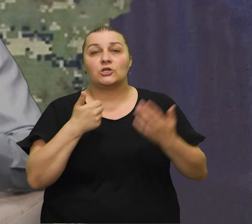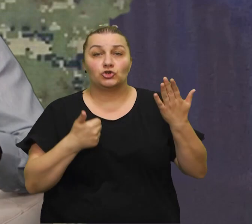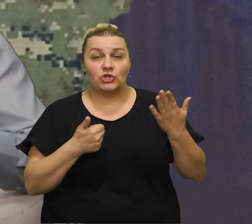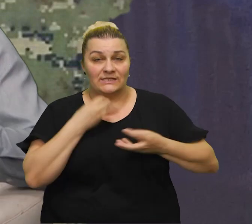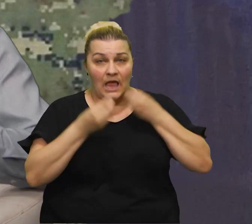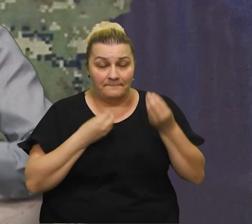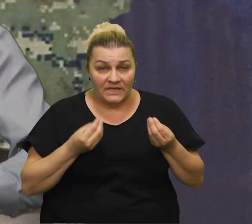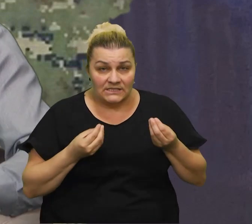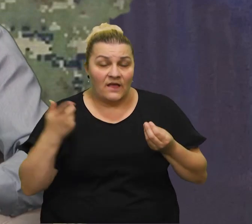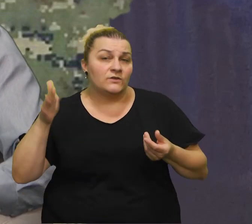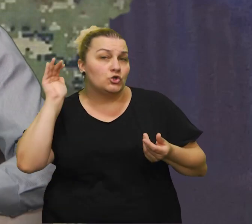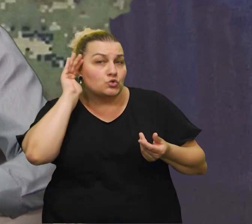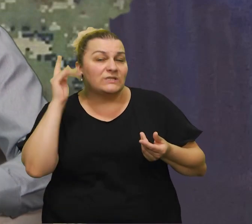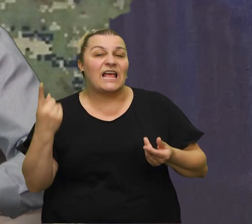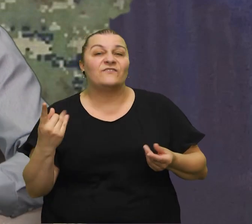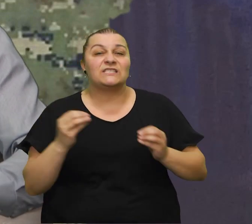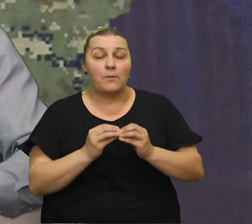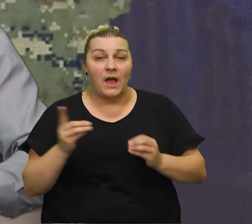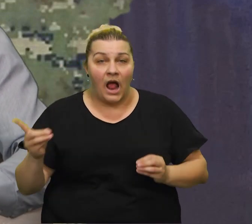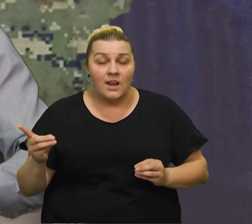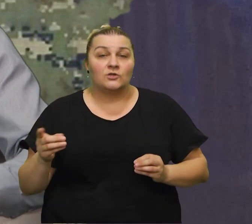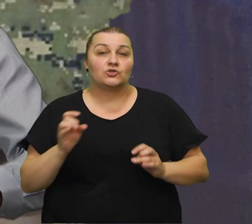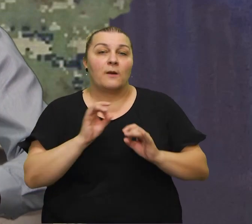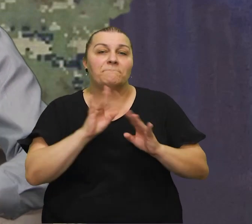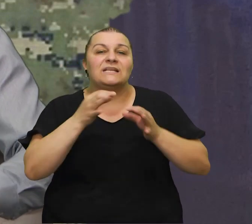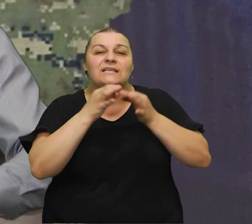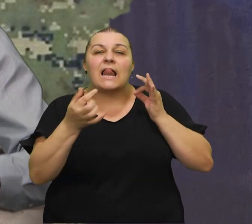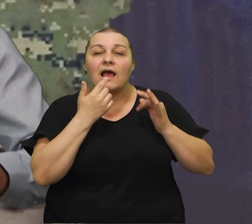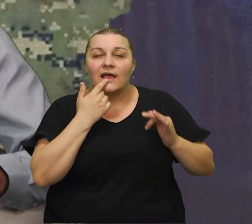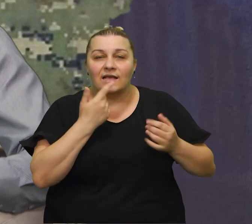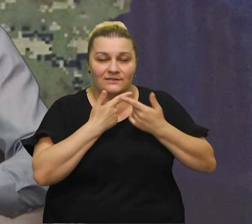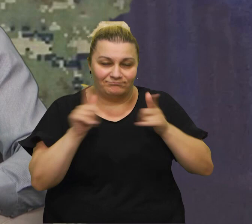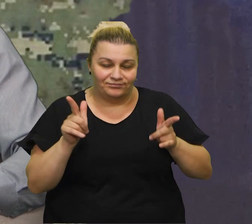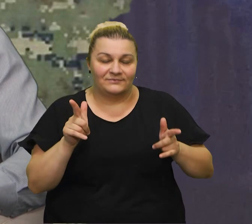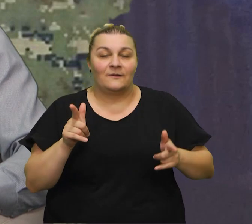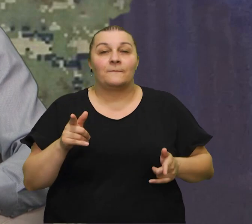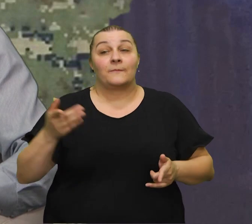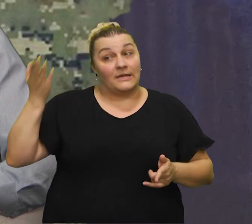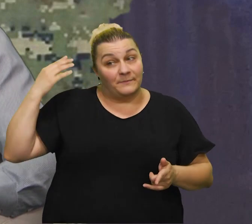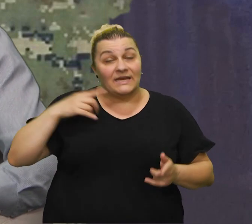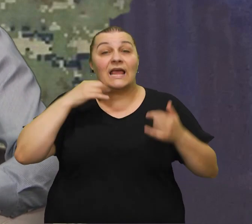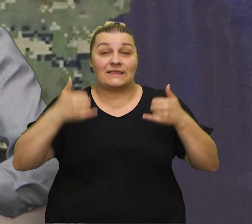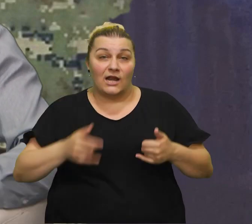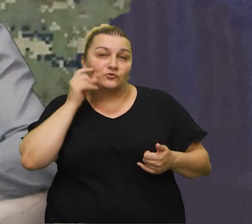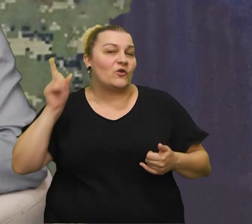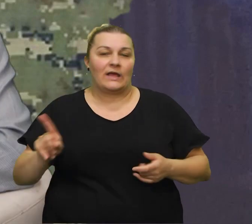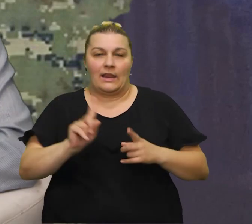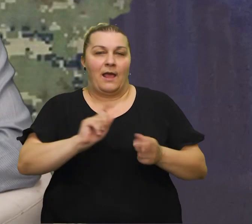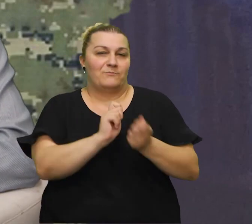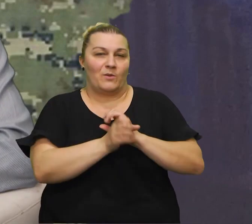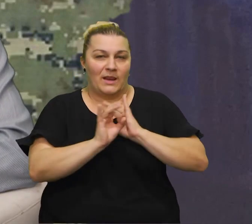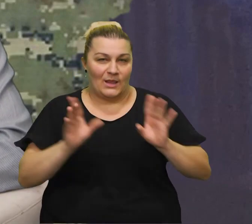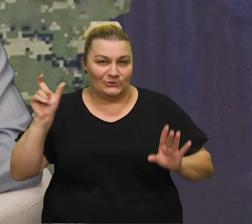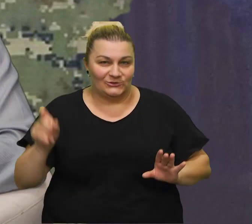emisije čuli ste od našeg givicu Balića našeg prijata bez vlake na jeziku i onda i danas čovjek se ne mijenja